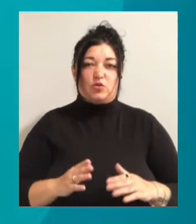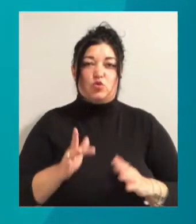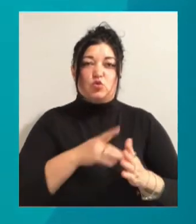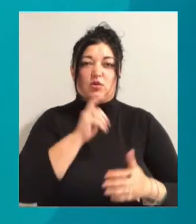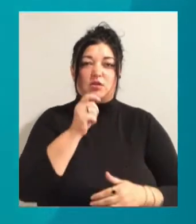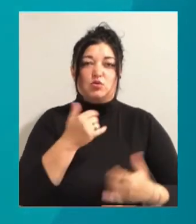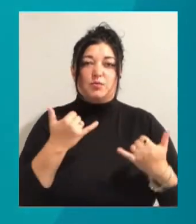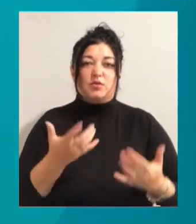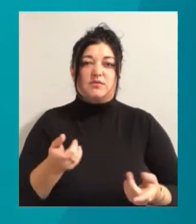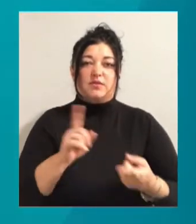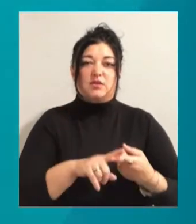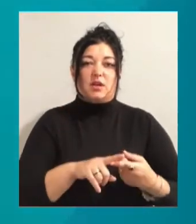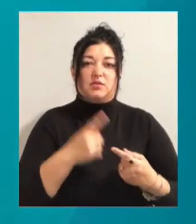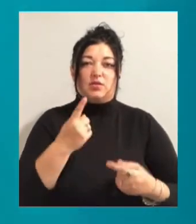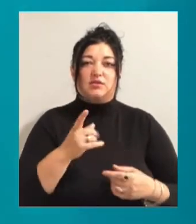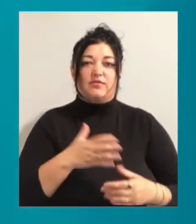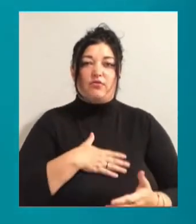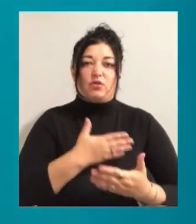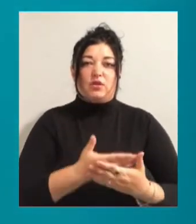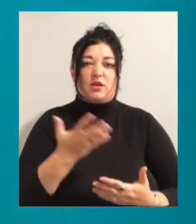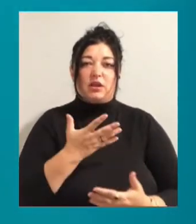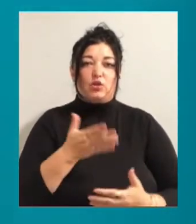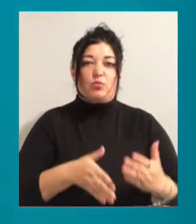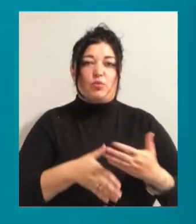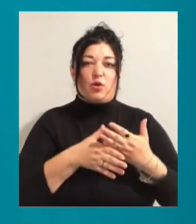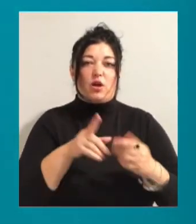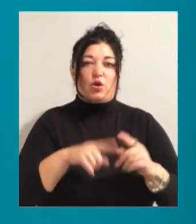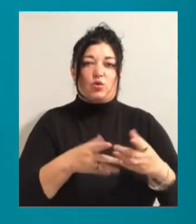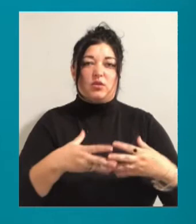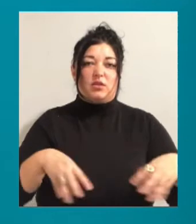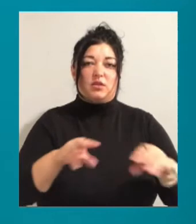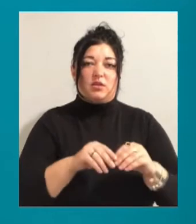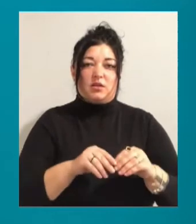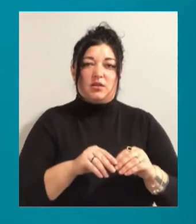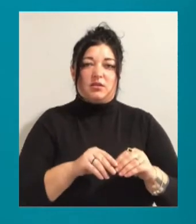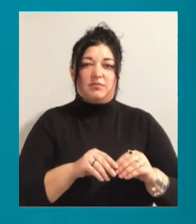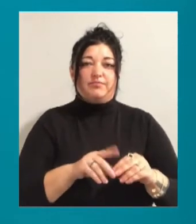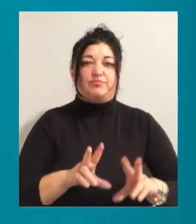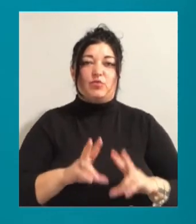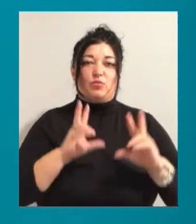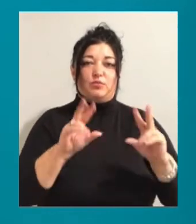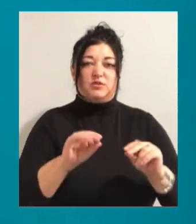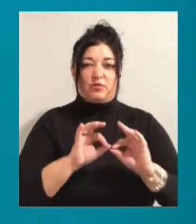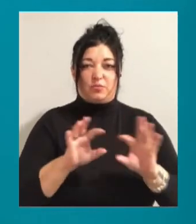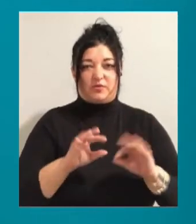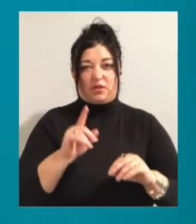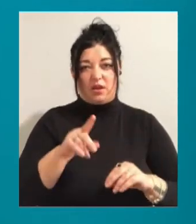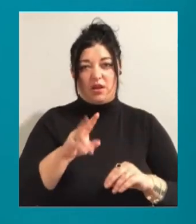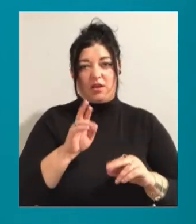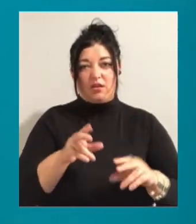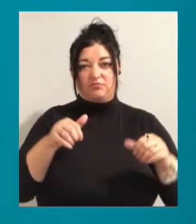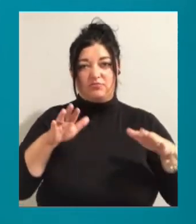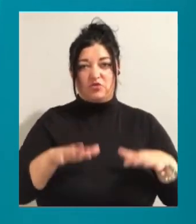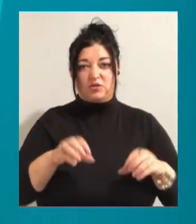Суспільного зв'язалися з одним з волонтерів, який допомагає родині Тамерланом Банурою. Він пообіцяв розповісти про те, як вирішується справа